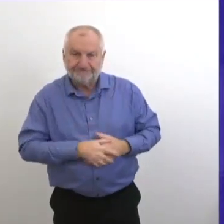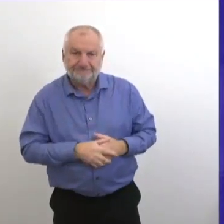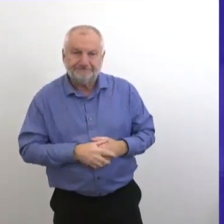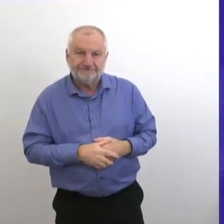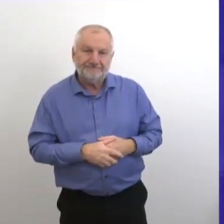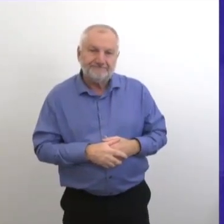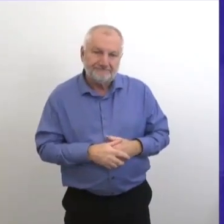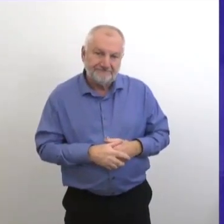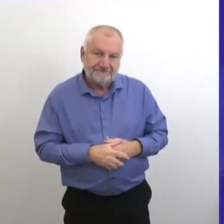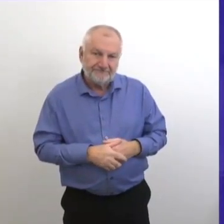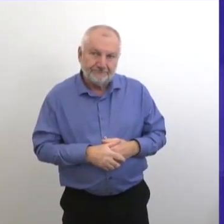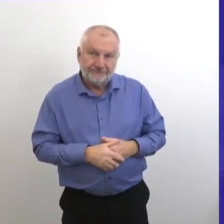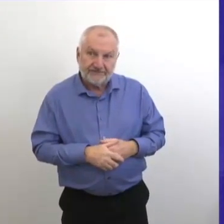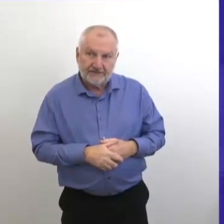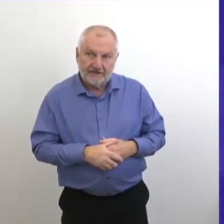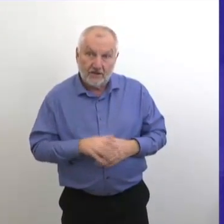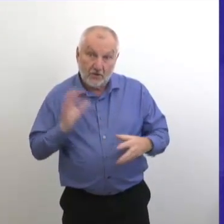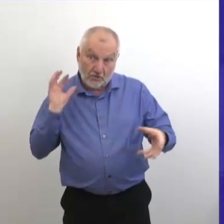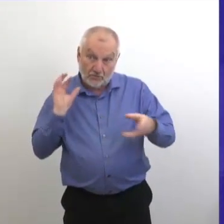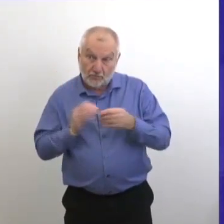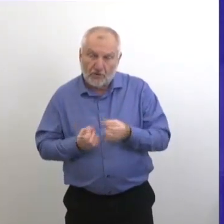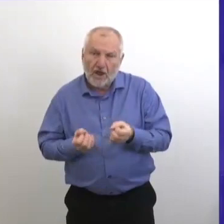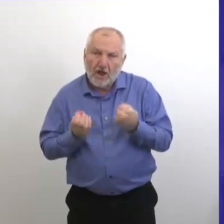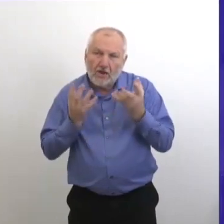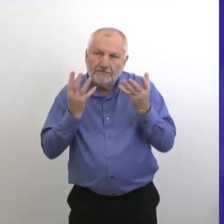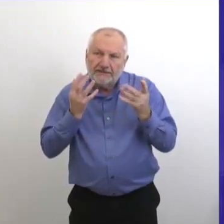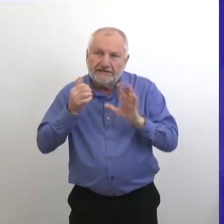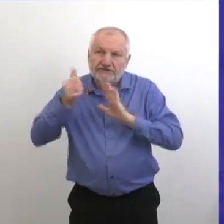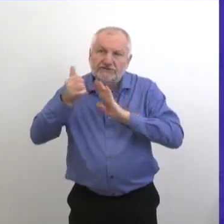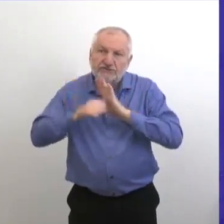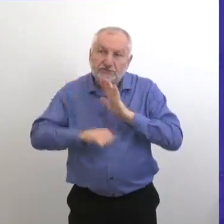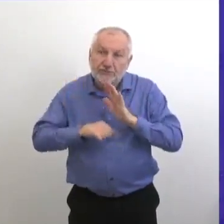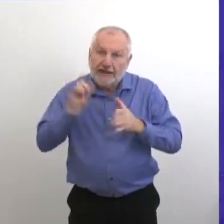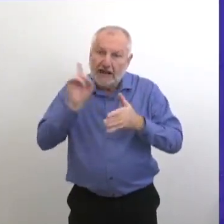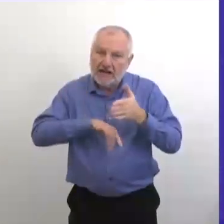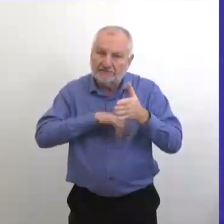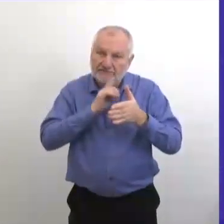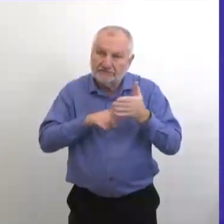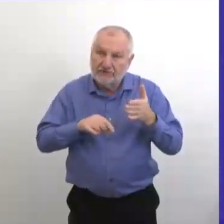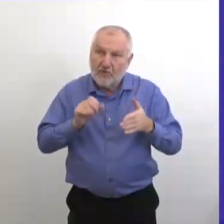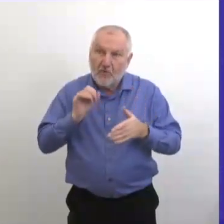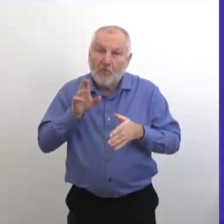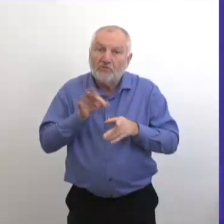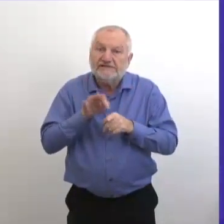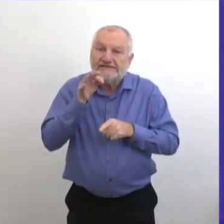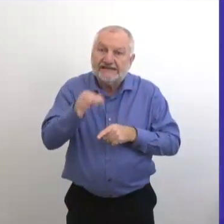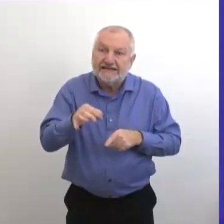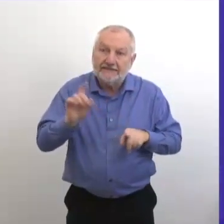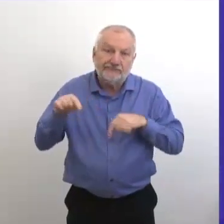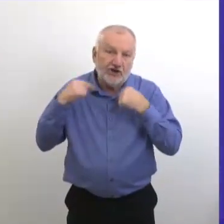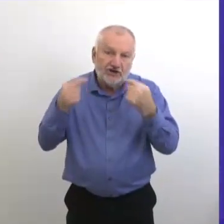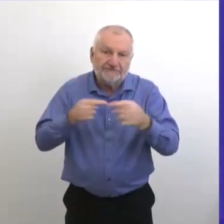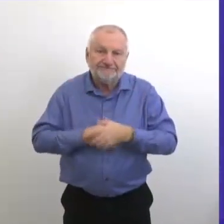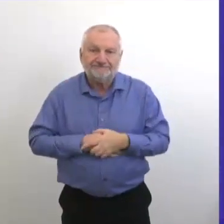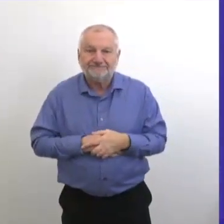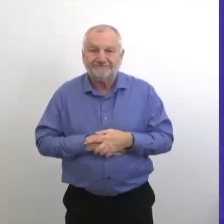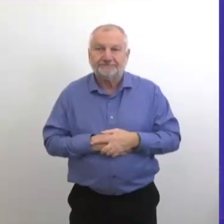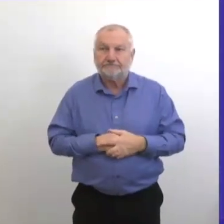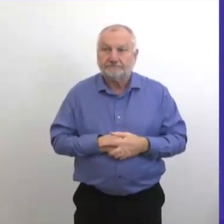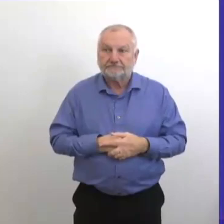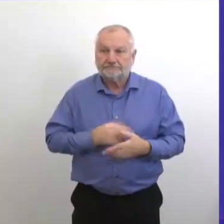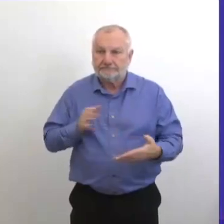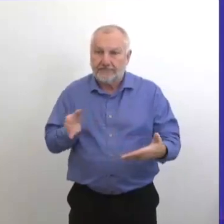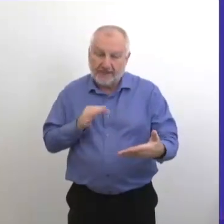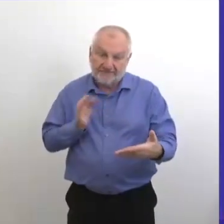Alors, quel est le nombre total de chirurgies qui ont été annulées ou retardées en date d'aujourd'hui? Je vais voir